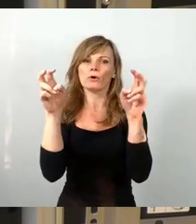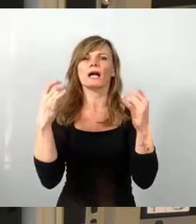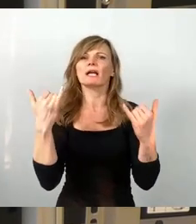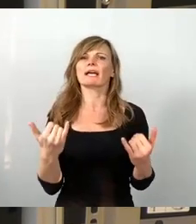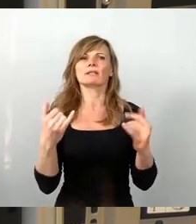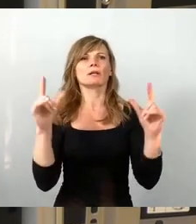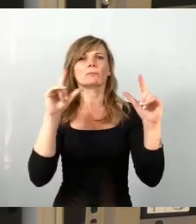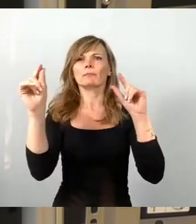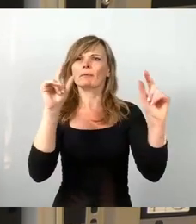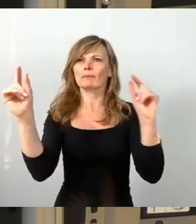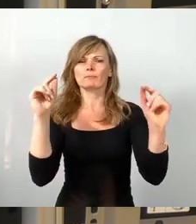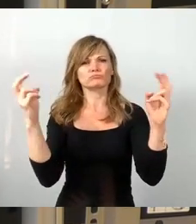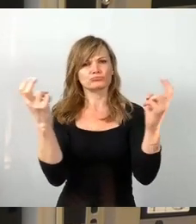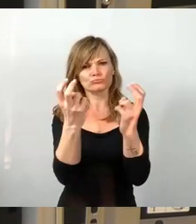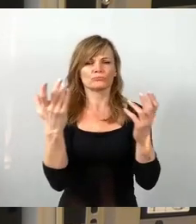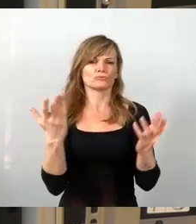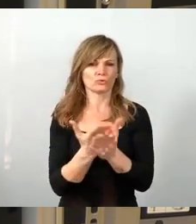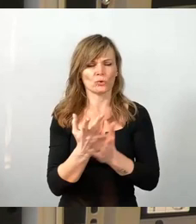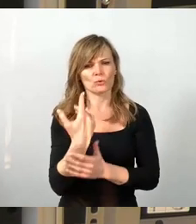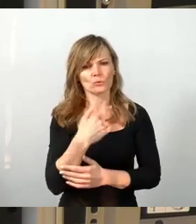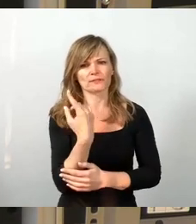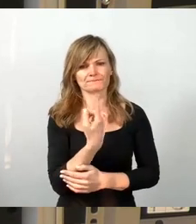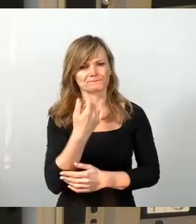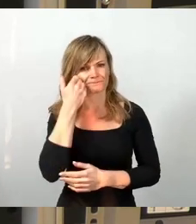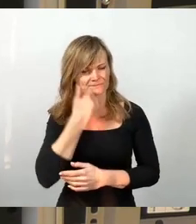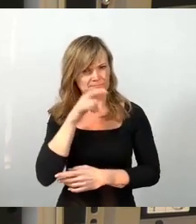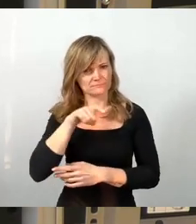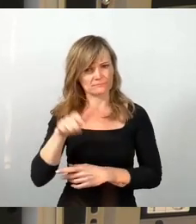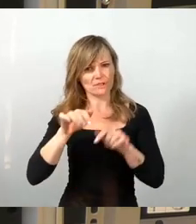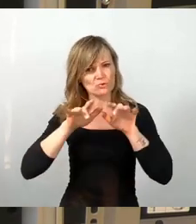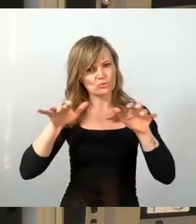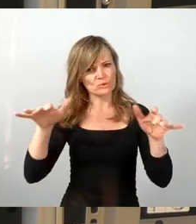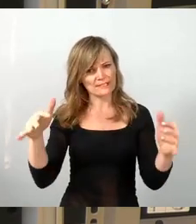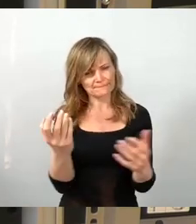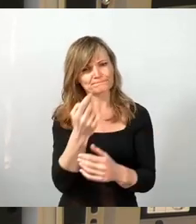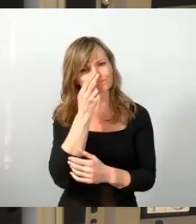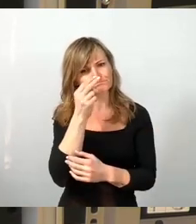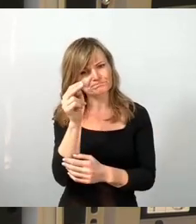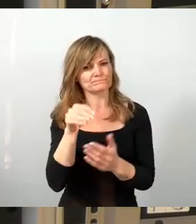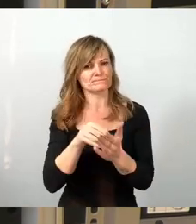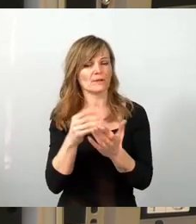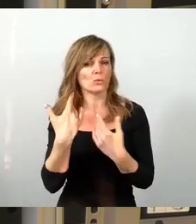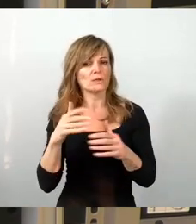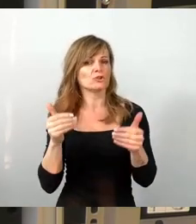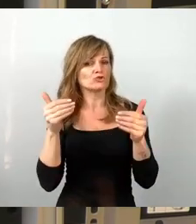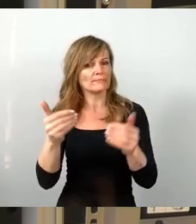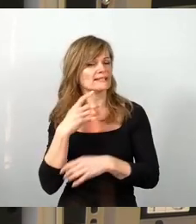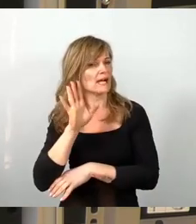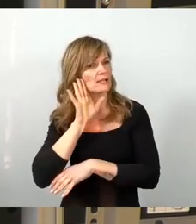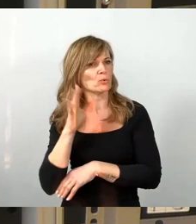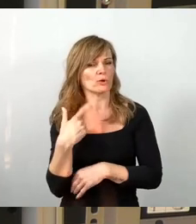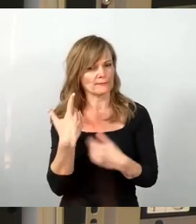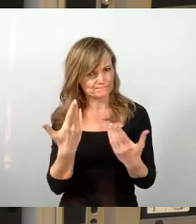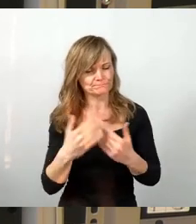und liebe Menschen zu Hause am Stream. Oder auch die, die es nachhören. Ein Klimabeirat ist schon